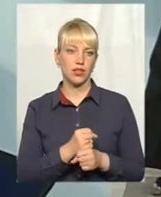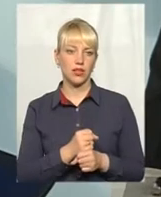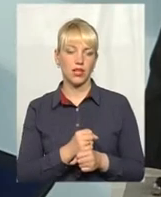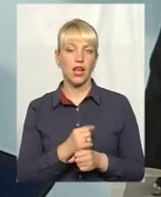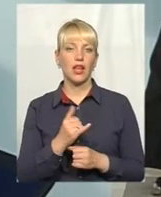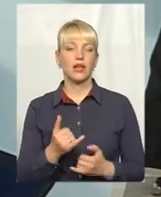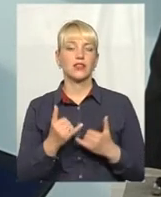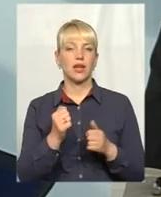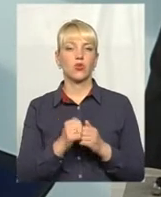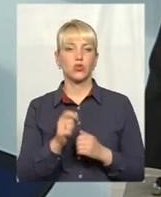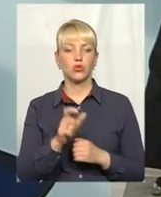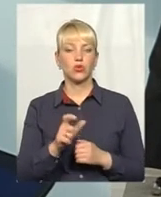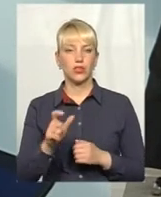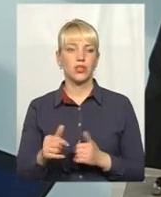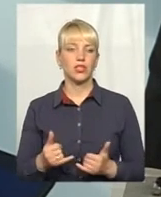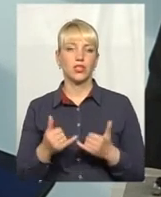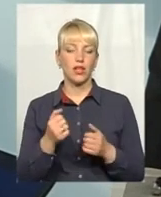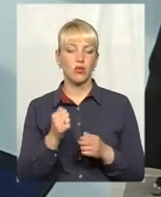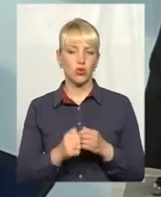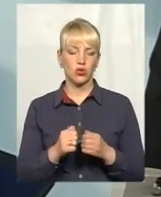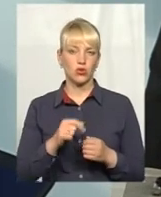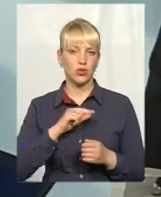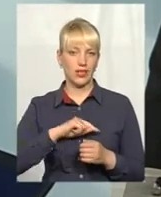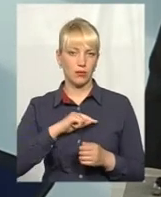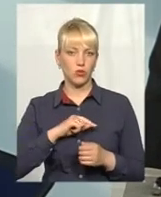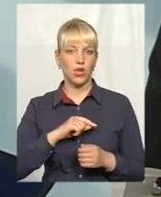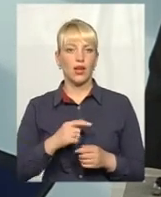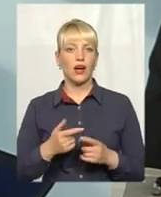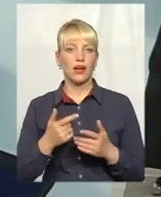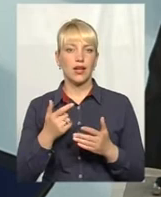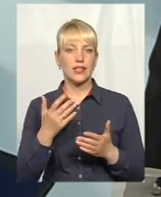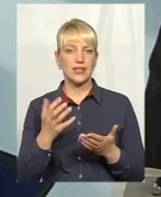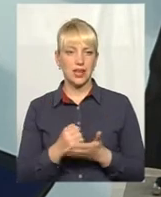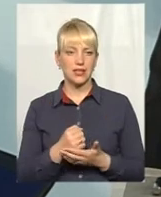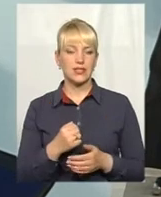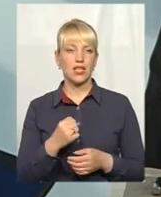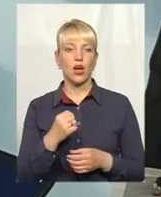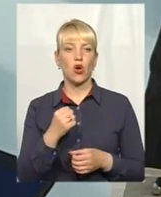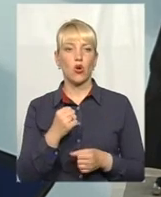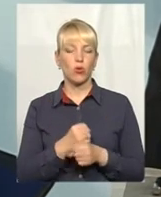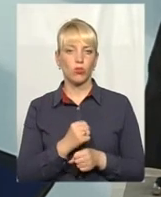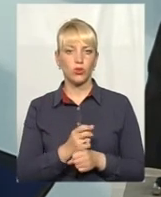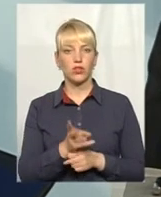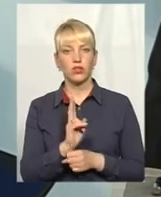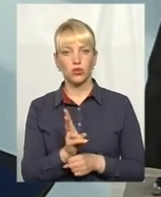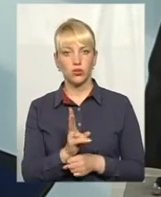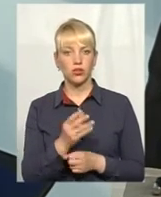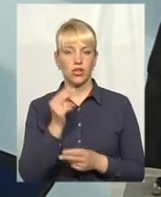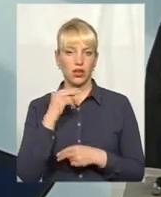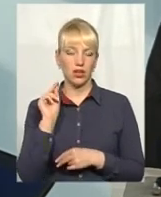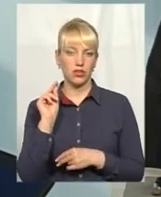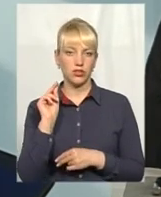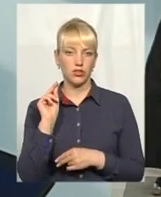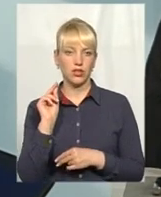для кожної людини, для кожного типу характеру знайдеться робота. Хтось краще